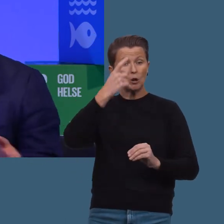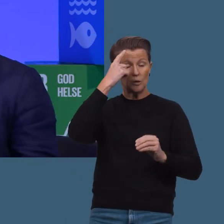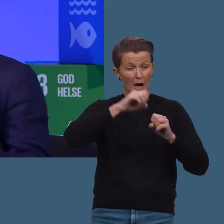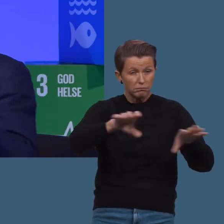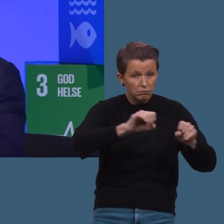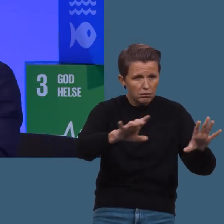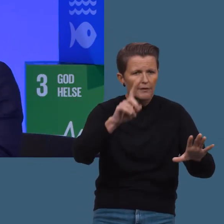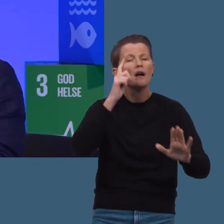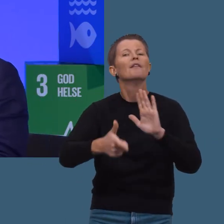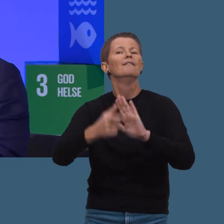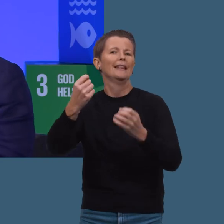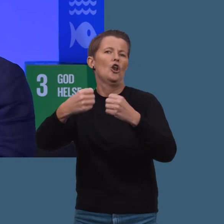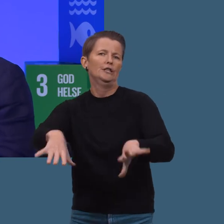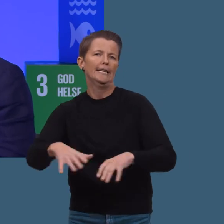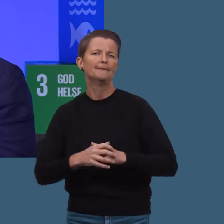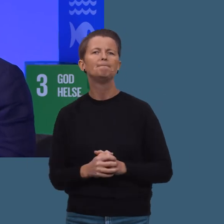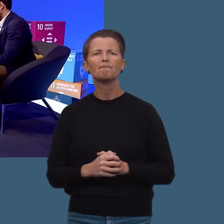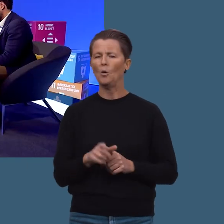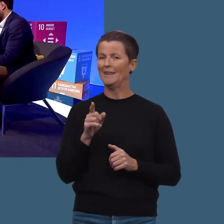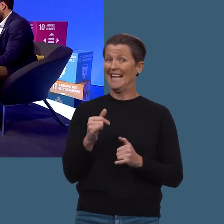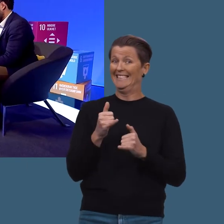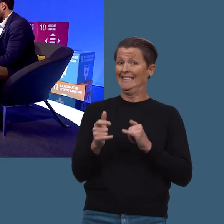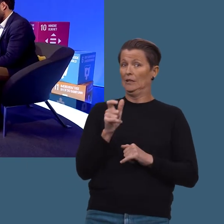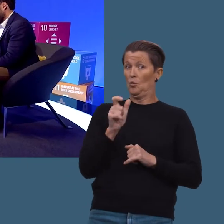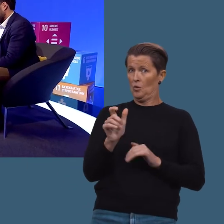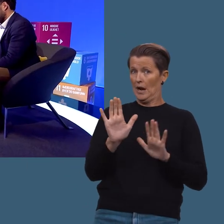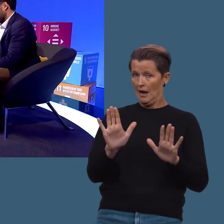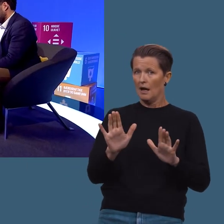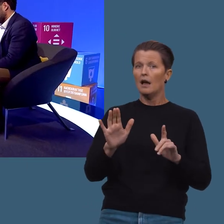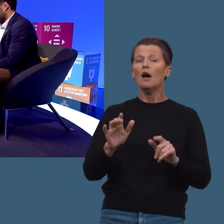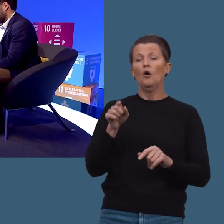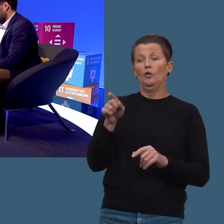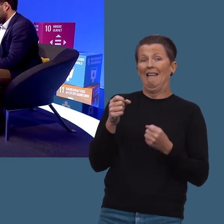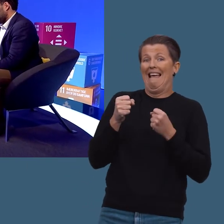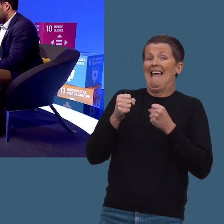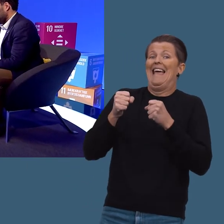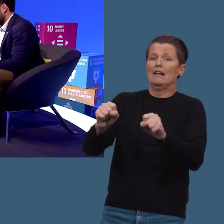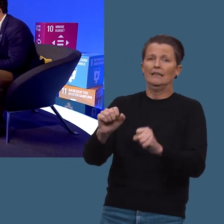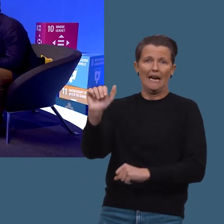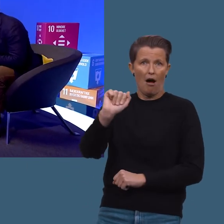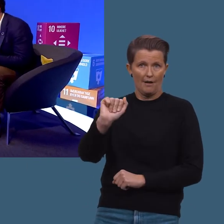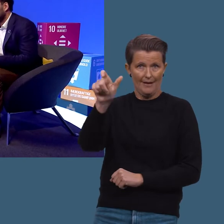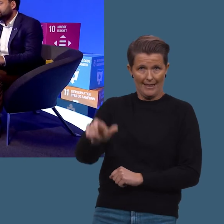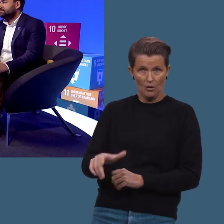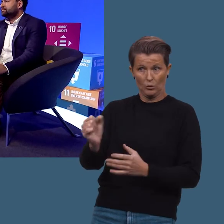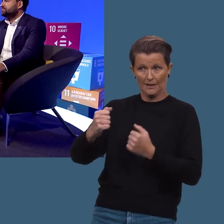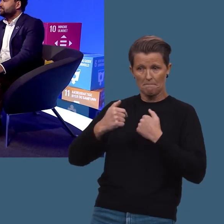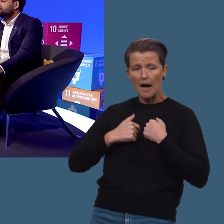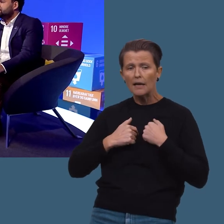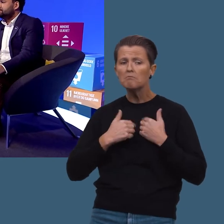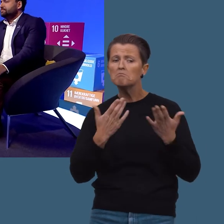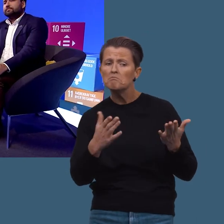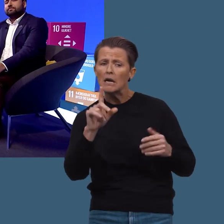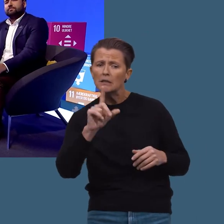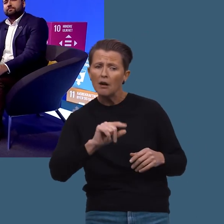kunnskap så kan vi finne løsninger. Da får det bli siste ord herfra. Fra en engasjert Arvin her oppe hos